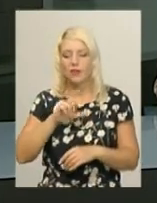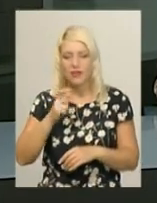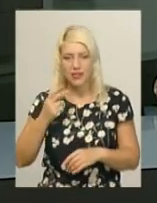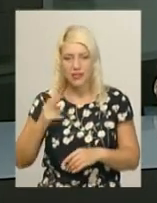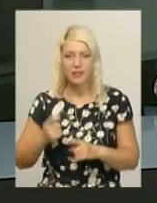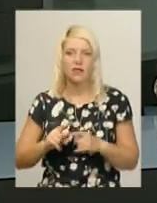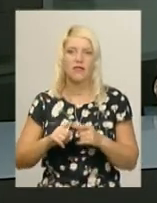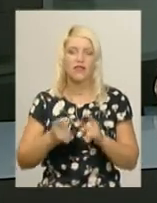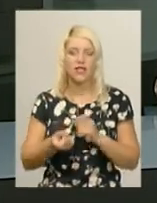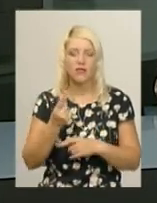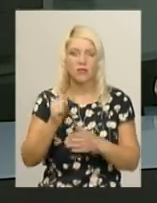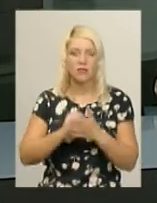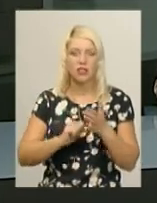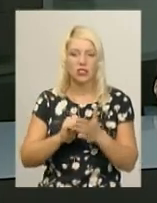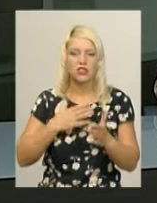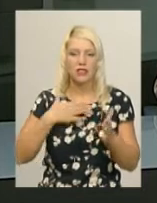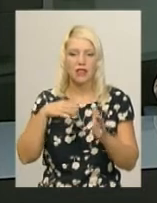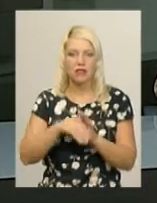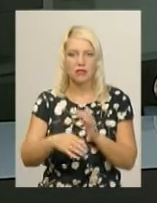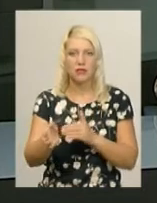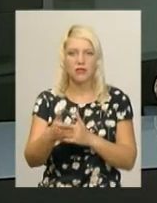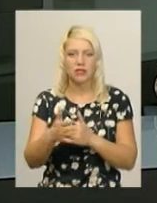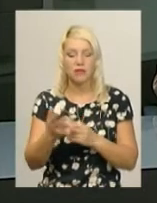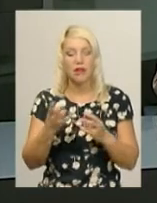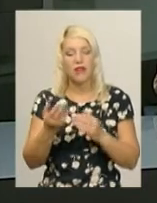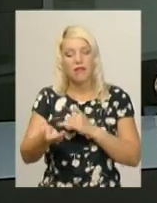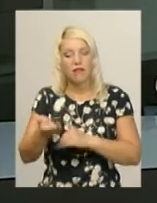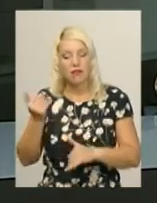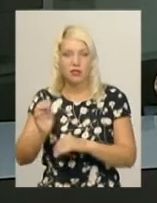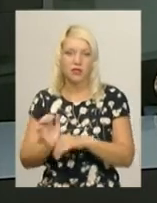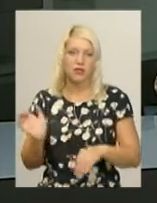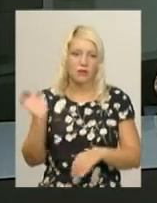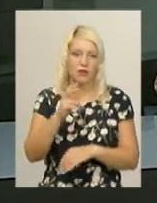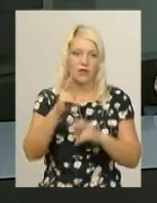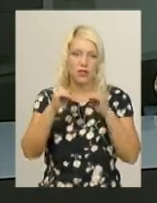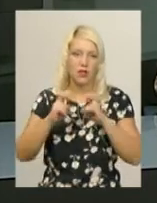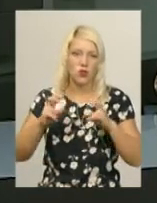загибелі риби було б можливо, якби проби води і риби раніше направили на дослідження.